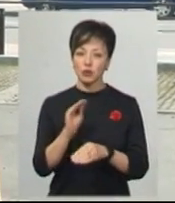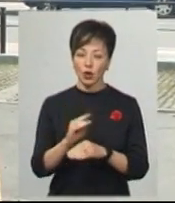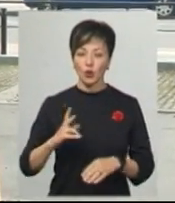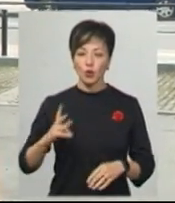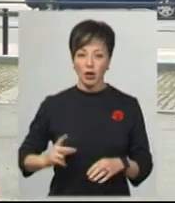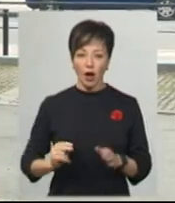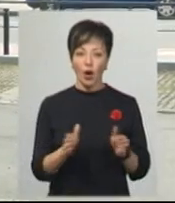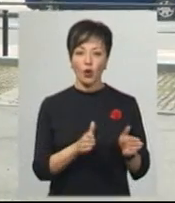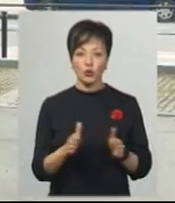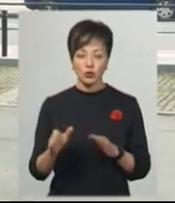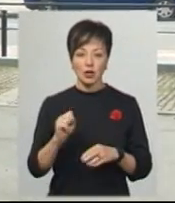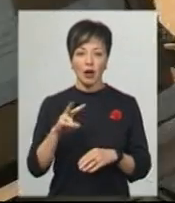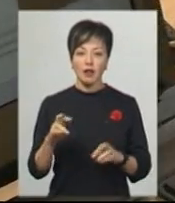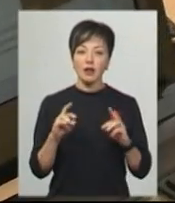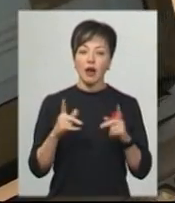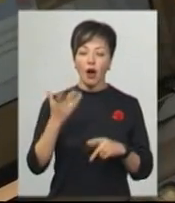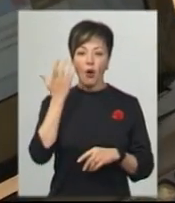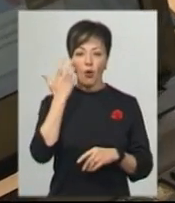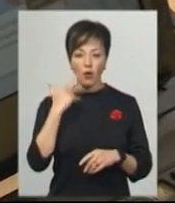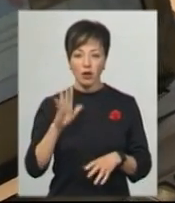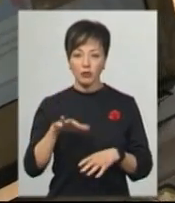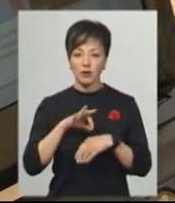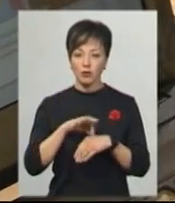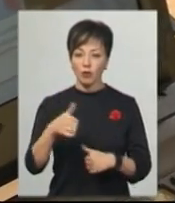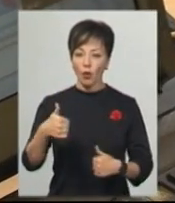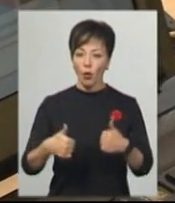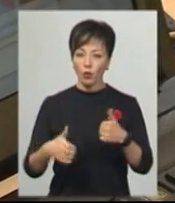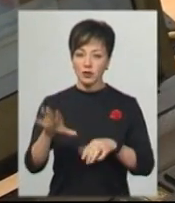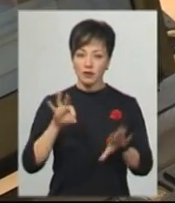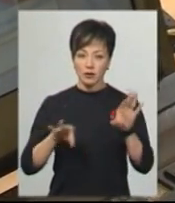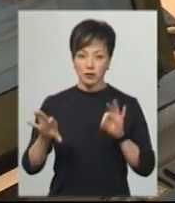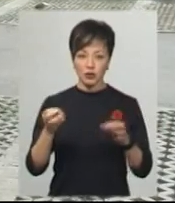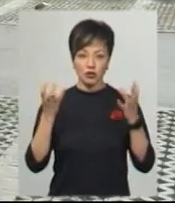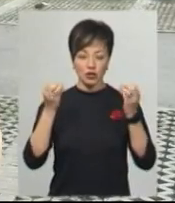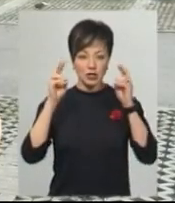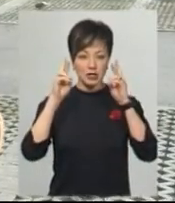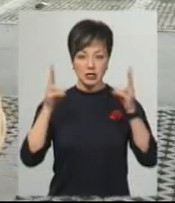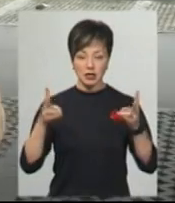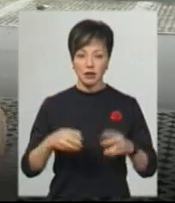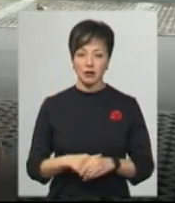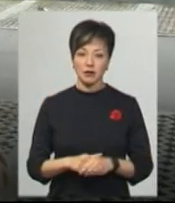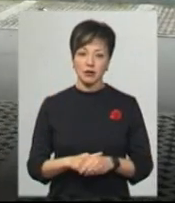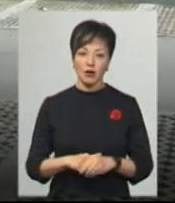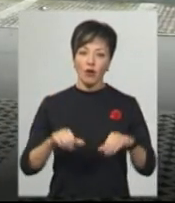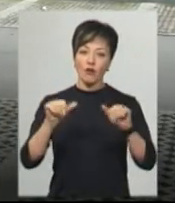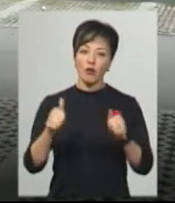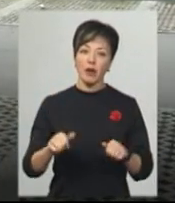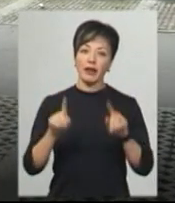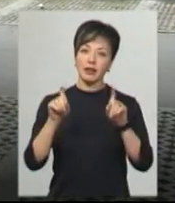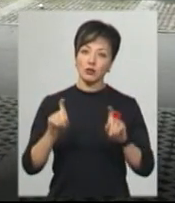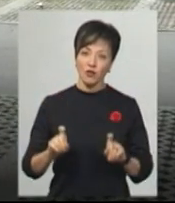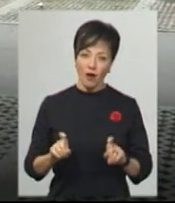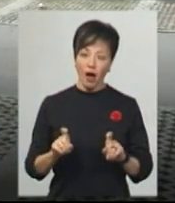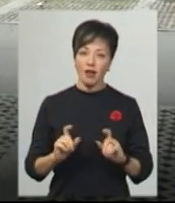донька готується, але як і коли цьогоріч проходитиме там конкурсний відбір, вони ще не знають. У форматі тестування вступ до